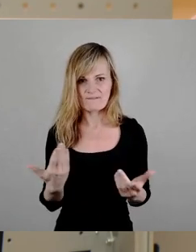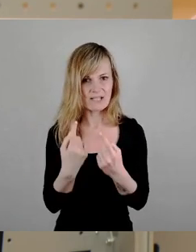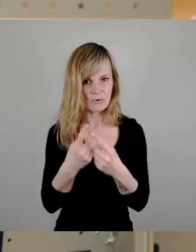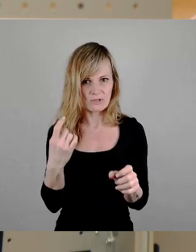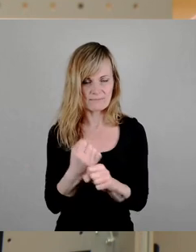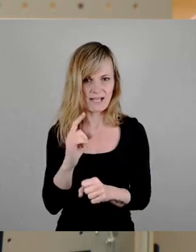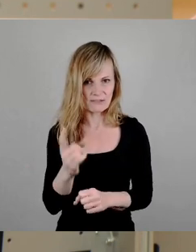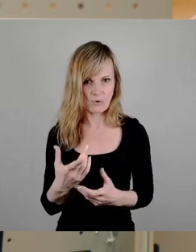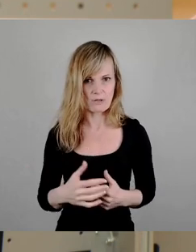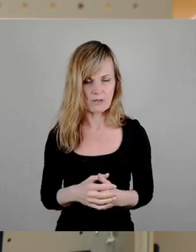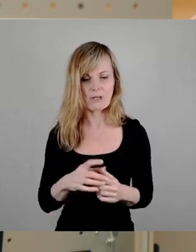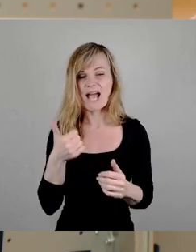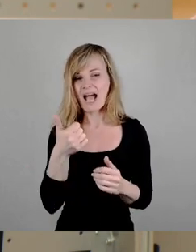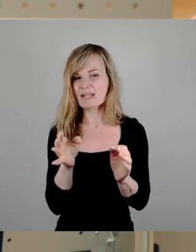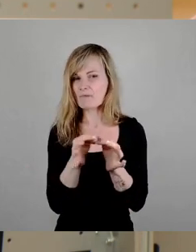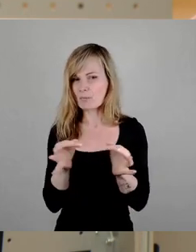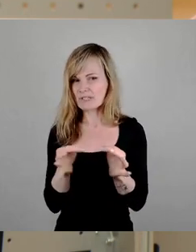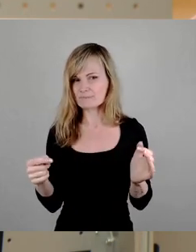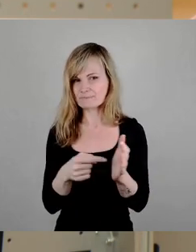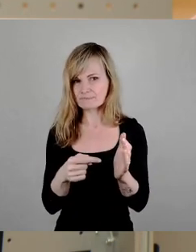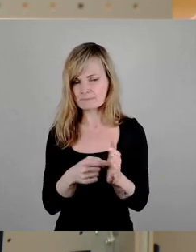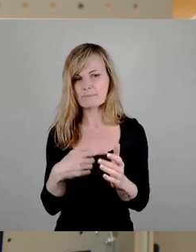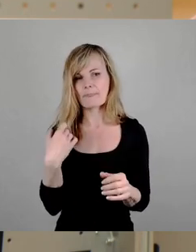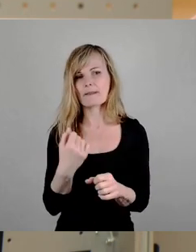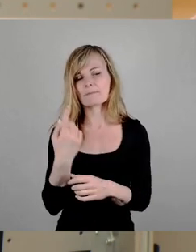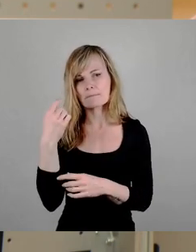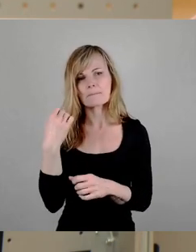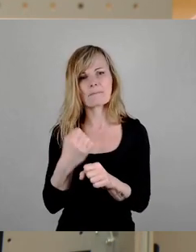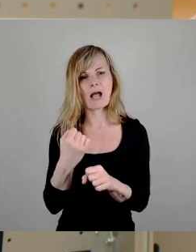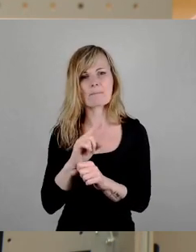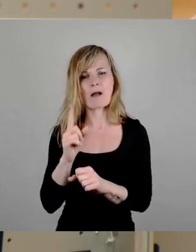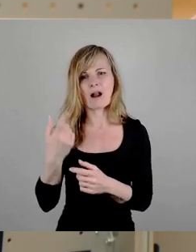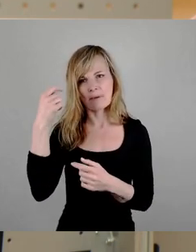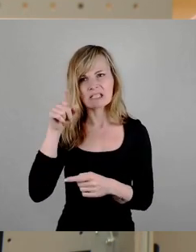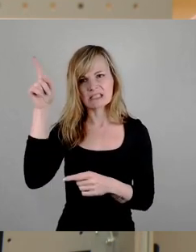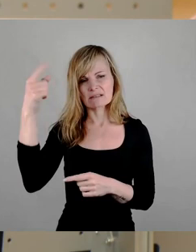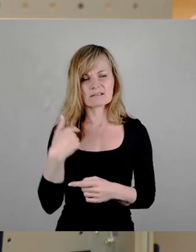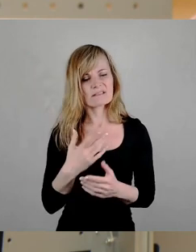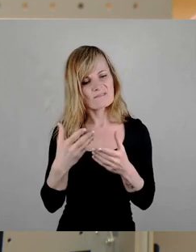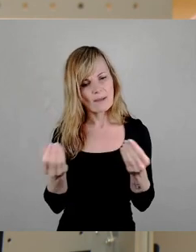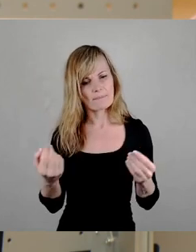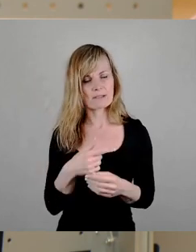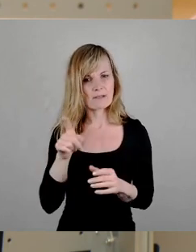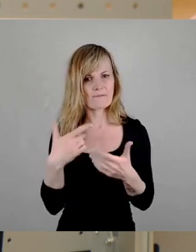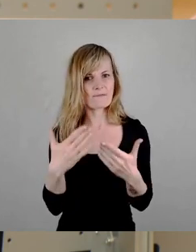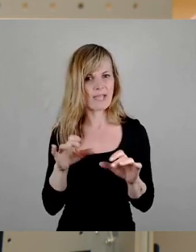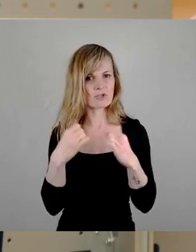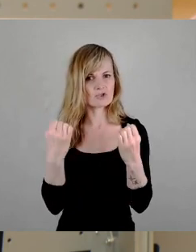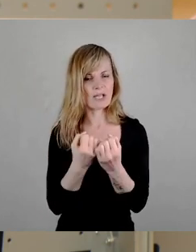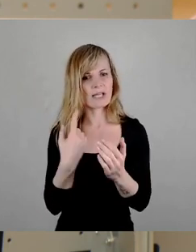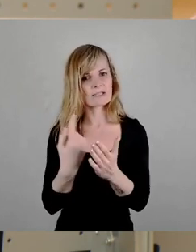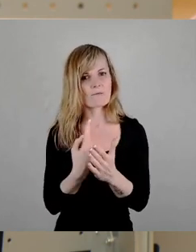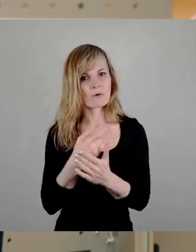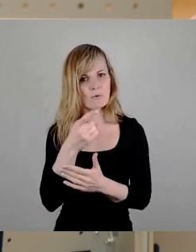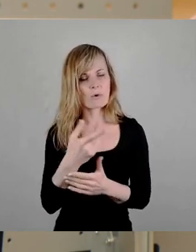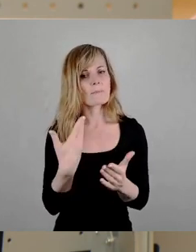ist eine Formulierung drin, Berlin mach mal. Ich vermisse da etwas die Aufforderung an den Freistaat, zum Beispiel nach einem gerechten Abrechnungssystem der Kosten. Dass